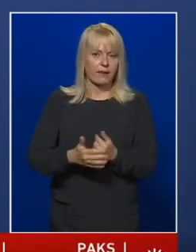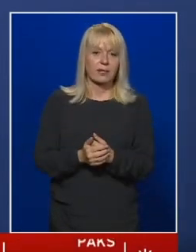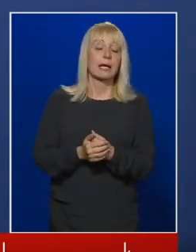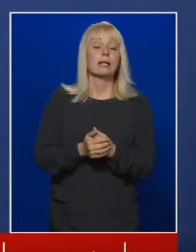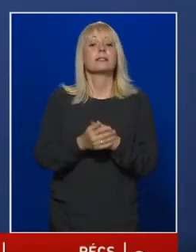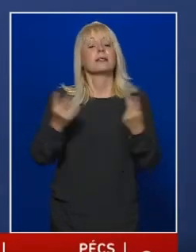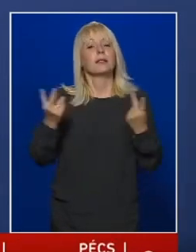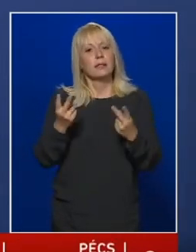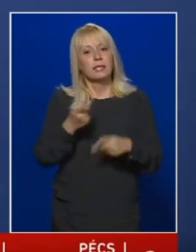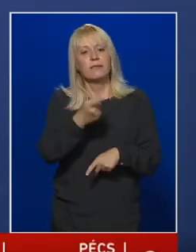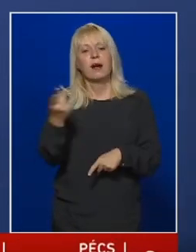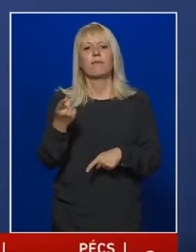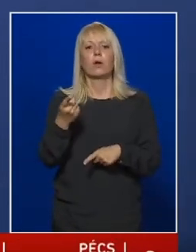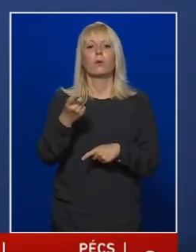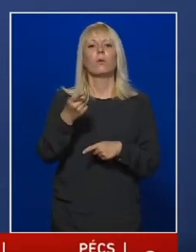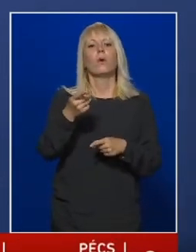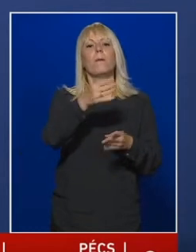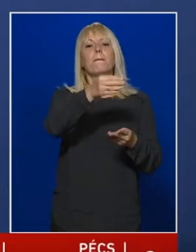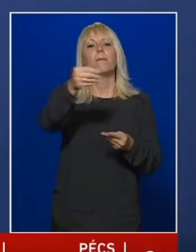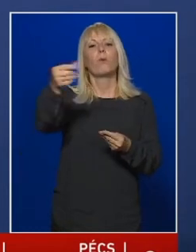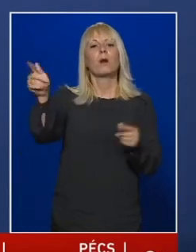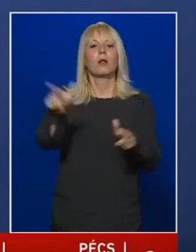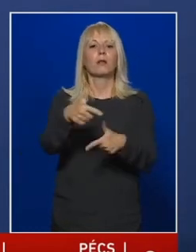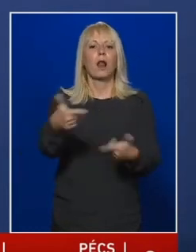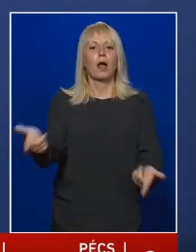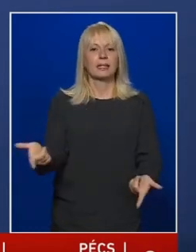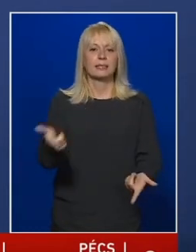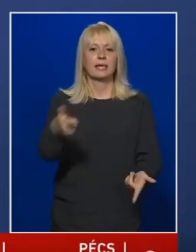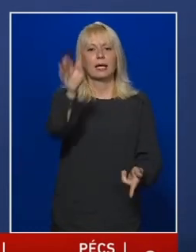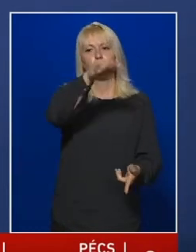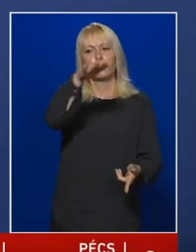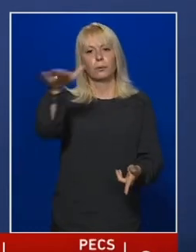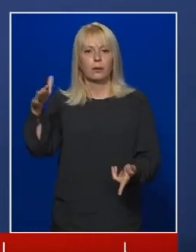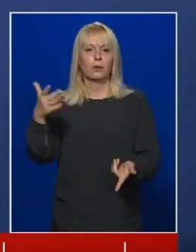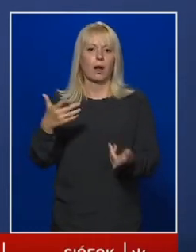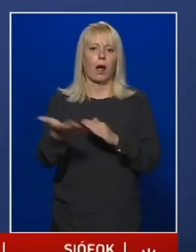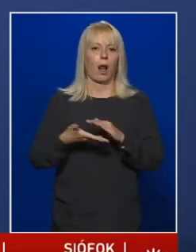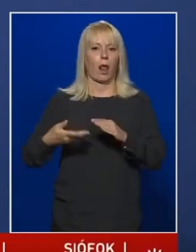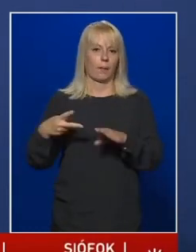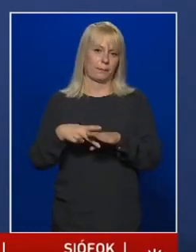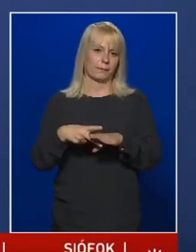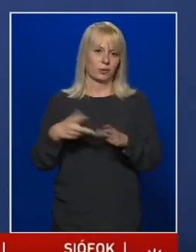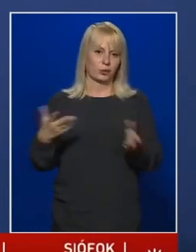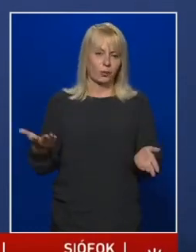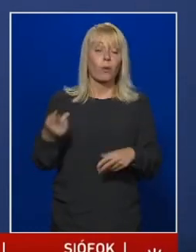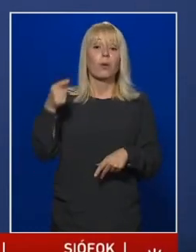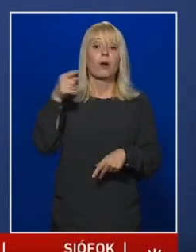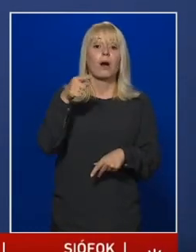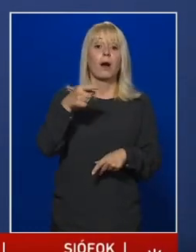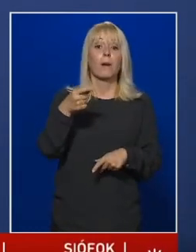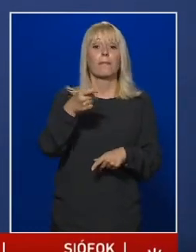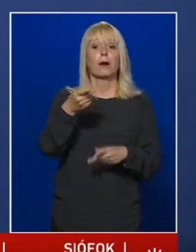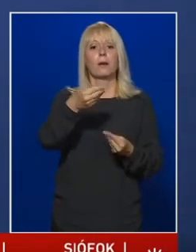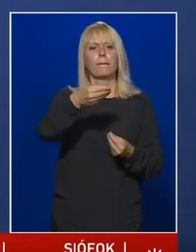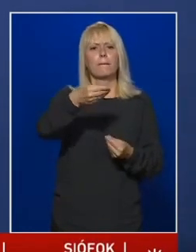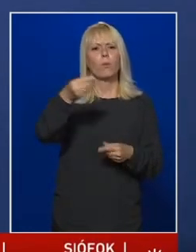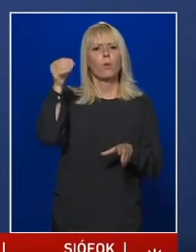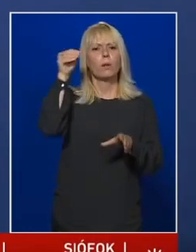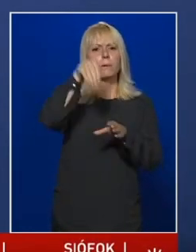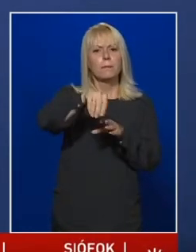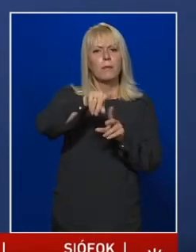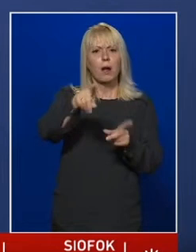Nyilvánvalóan a portalanítás az egy alapvető dolog, hiszen abban a porban